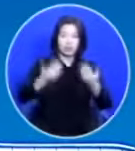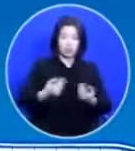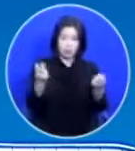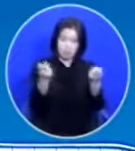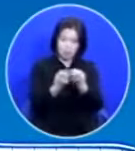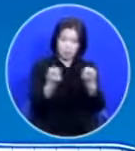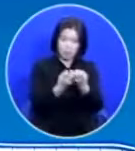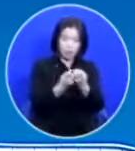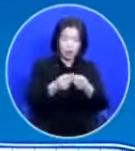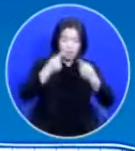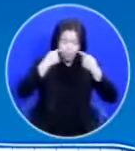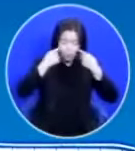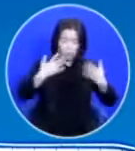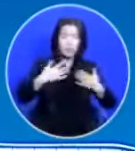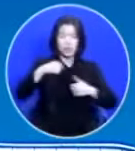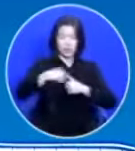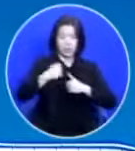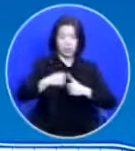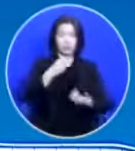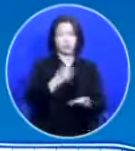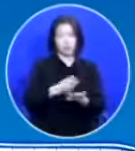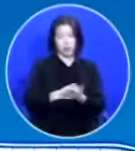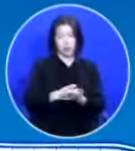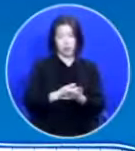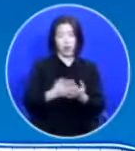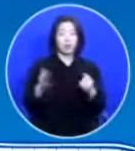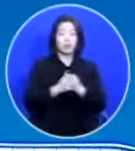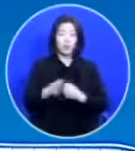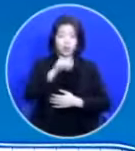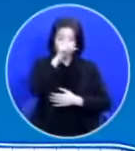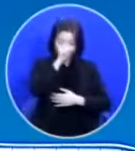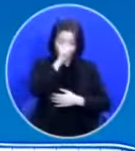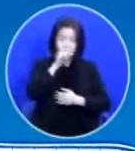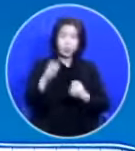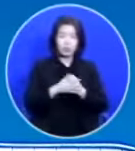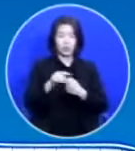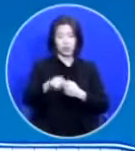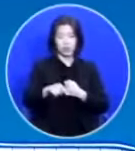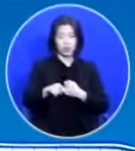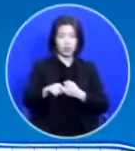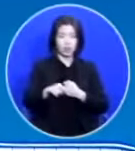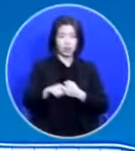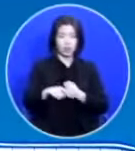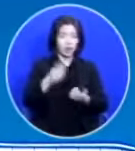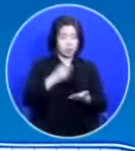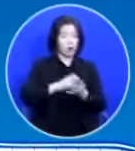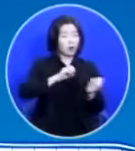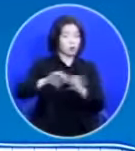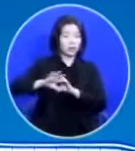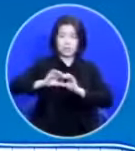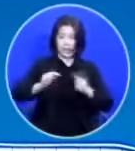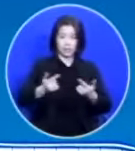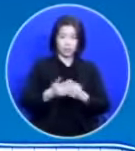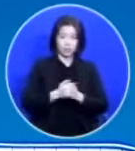분명히 가르쳐주는 것입니다 그러니까 좋은 것인데 왜 하나님이 율법을 버리시겠어요?